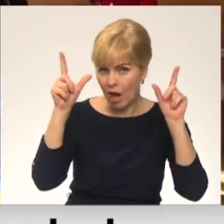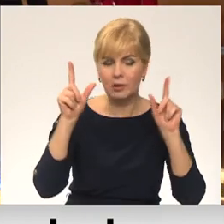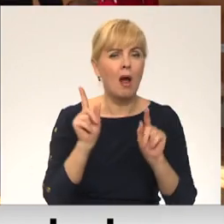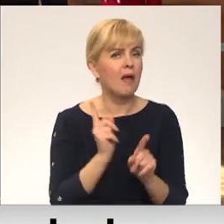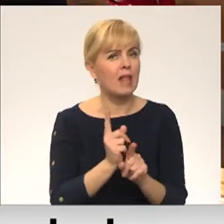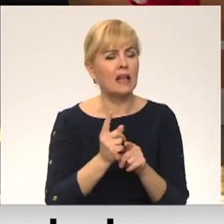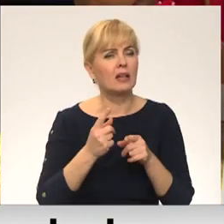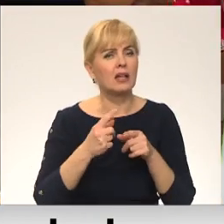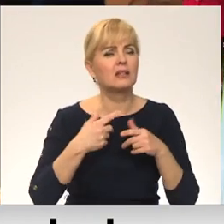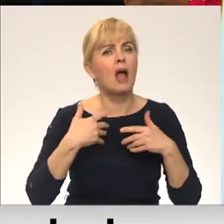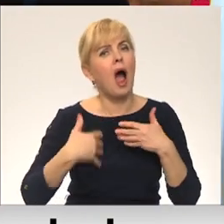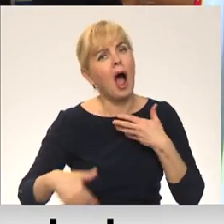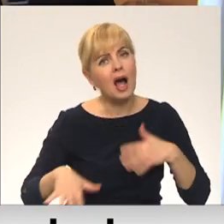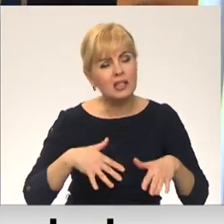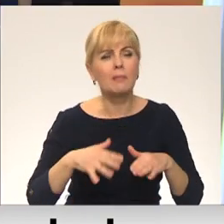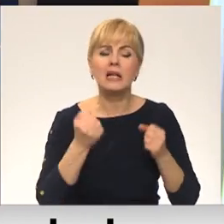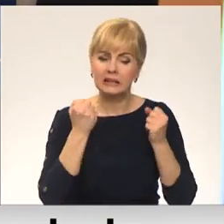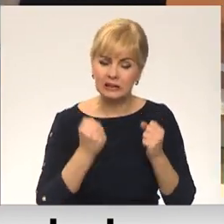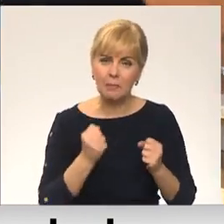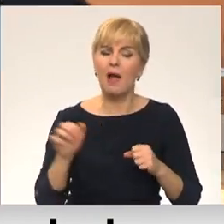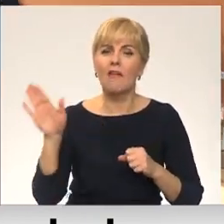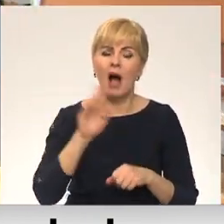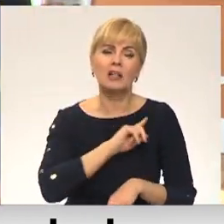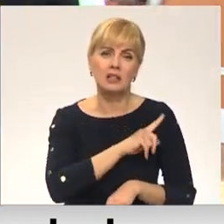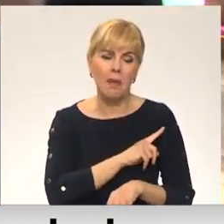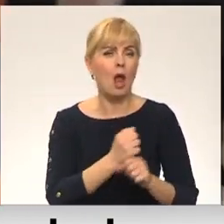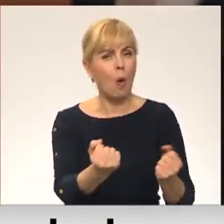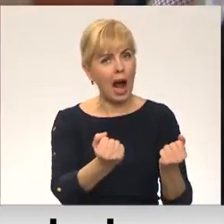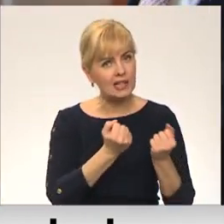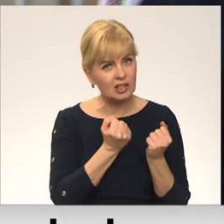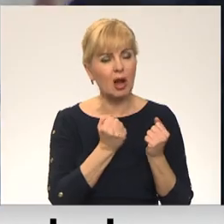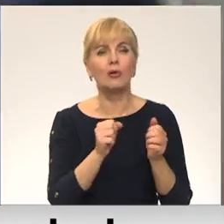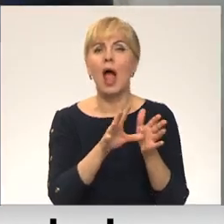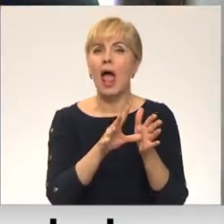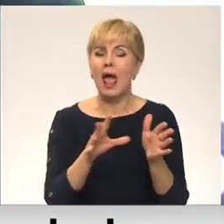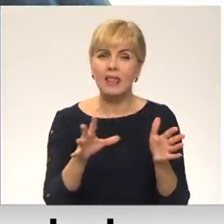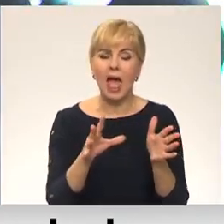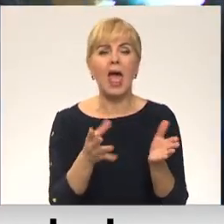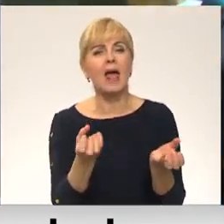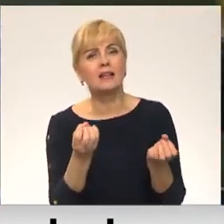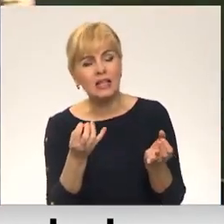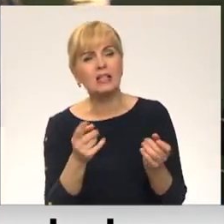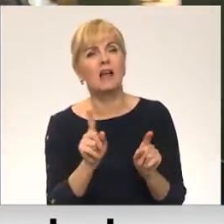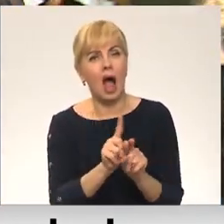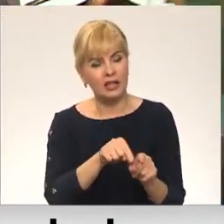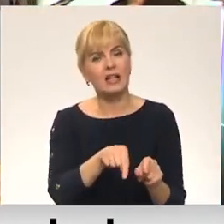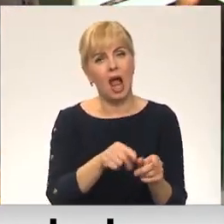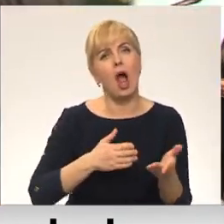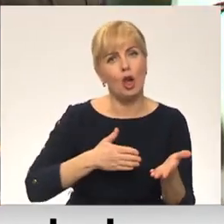un jāturpinis stiprināt valsts spēju sev aizsargāt. Tā skaitā arī enerģētiks jomā. Matar Līcīt, Latvijas televīzija.